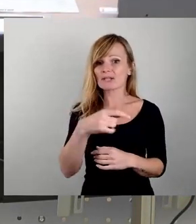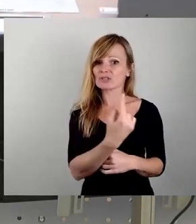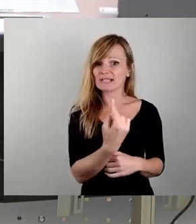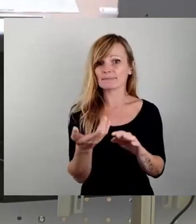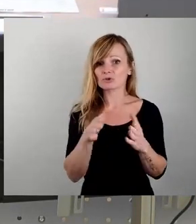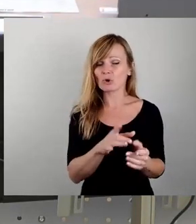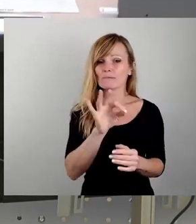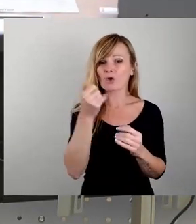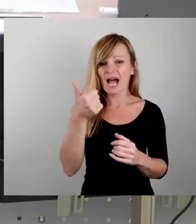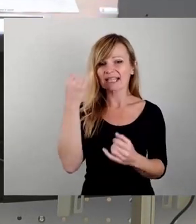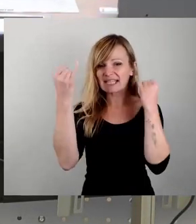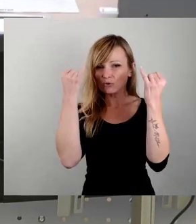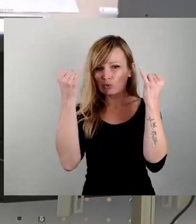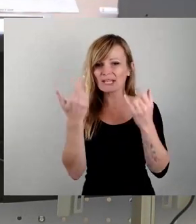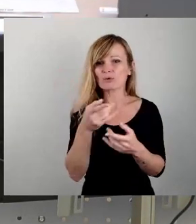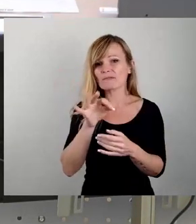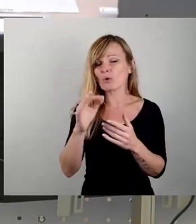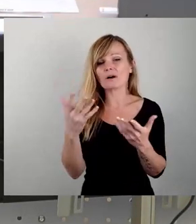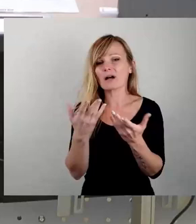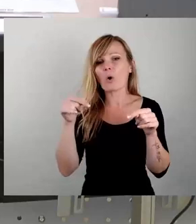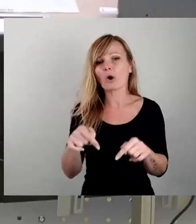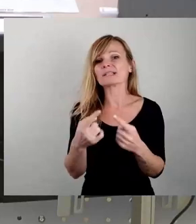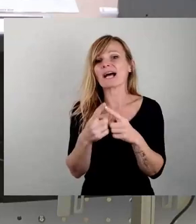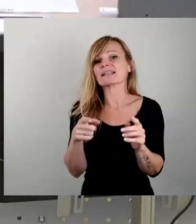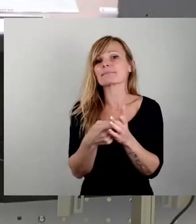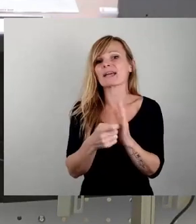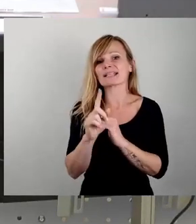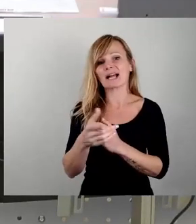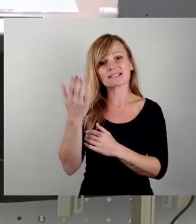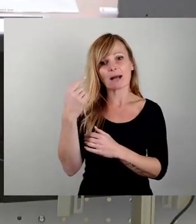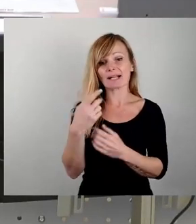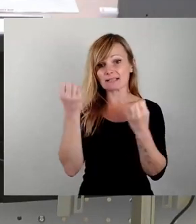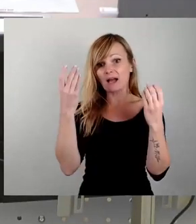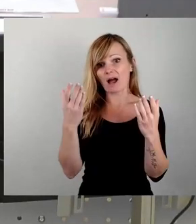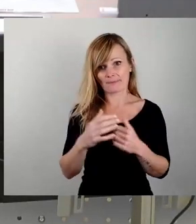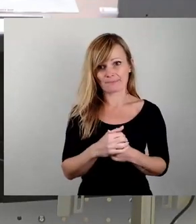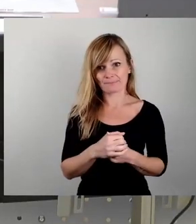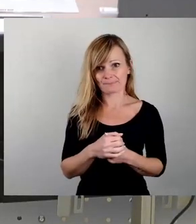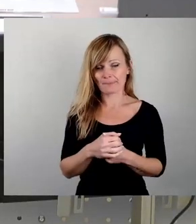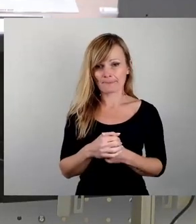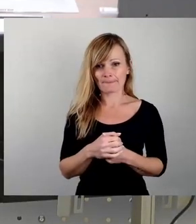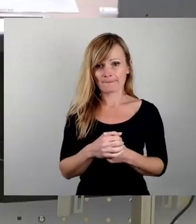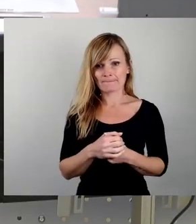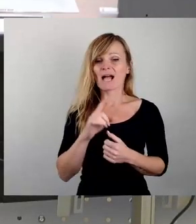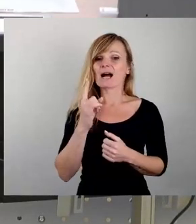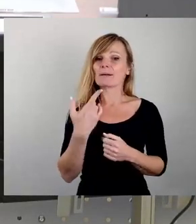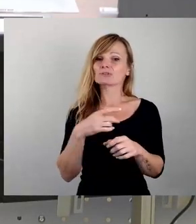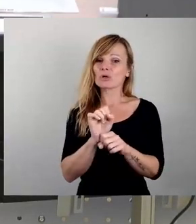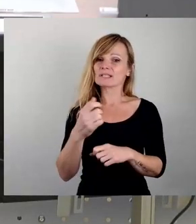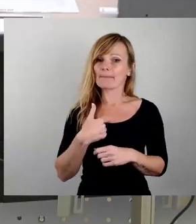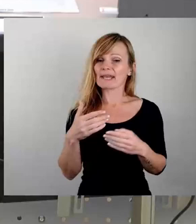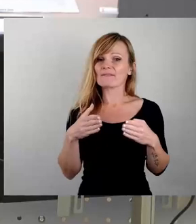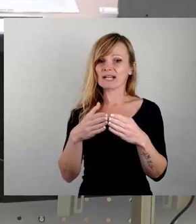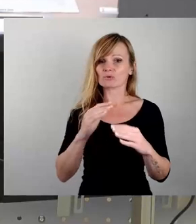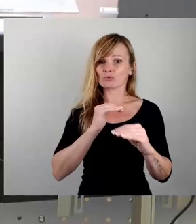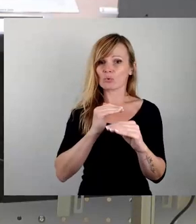eine Ideologie oder für was wir heute anders bewerten als damals, ist alles ganz klar. Allerdings sind meine Fraktionskollegen gerade